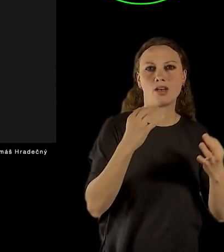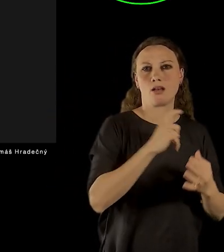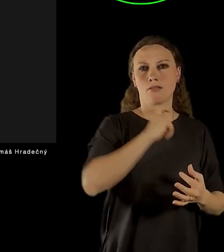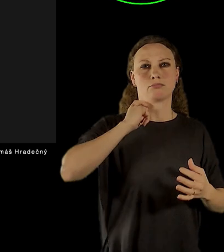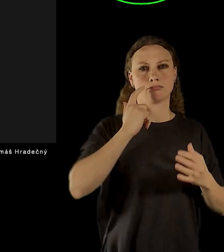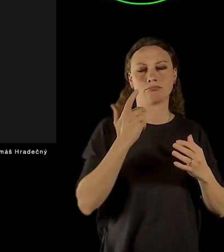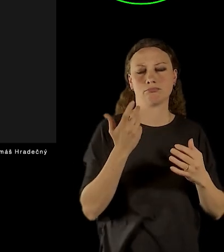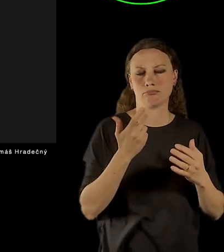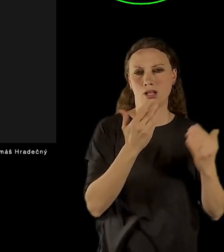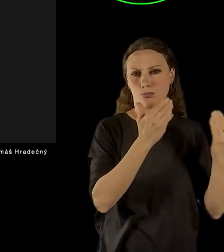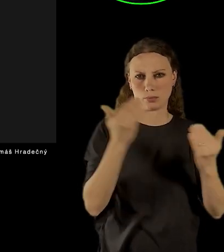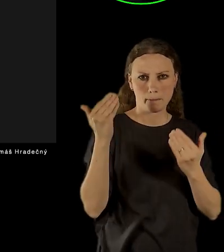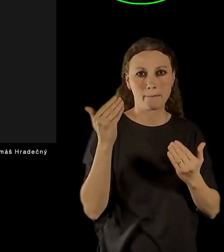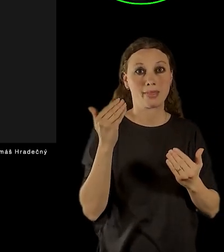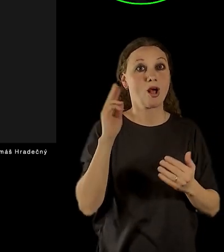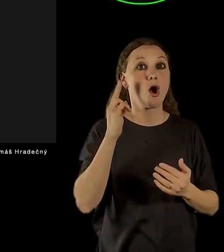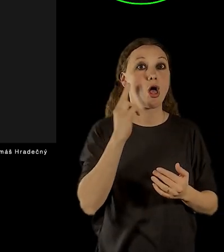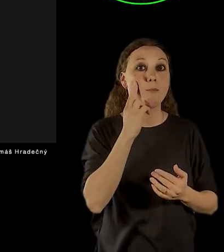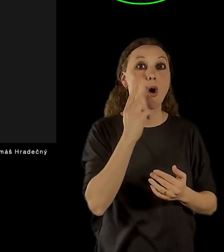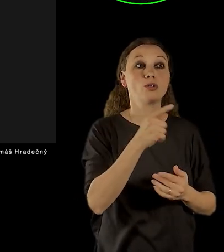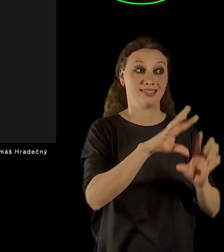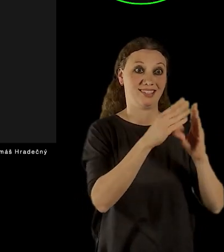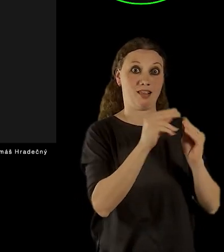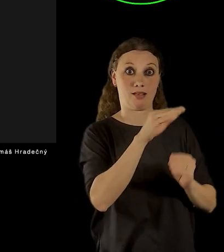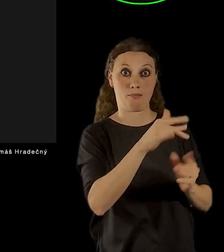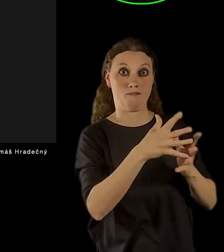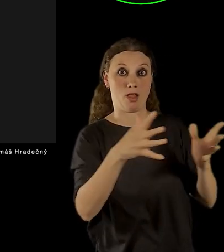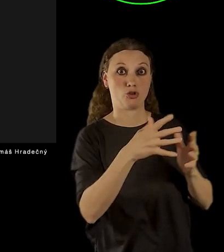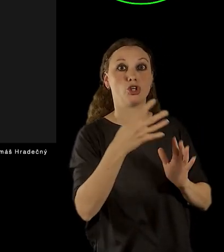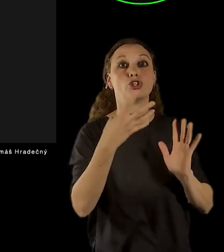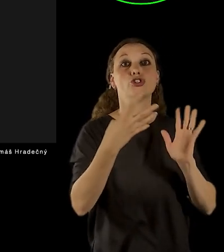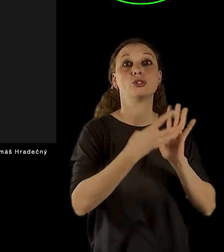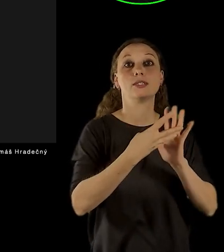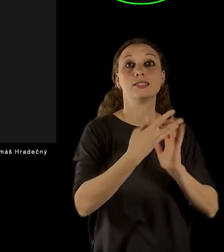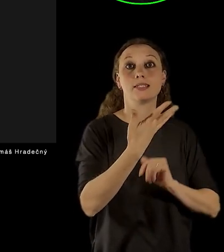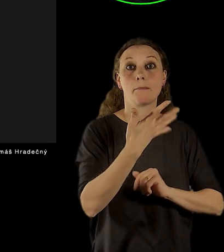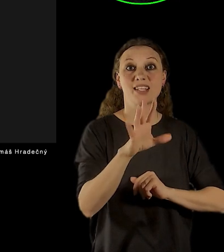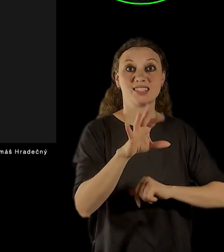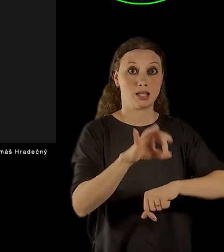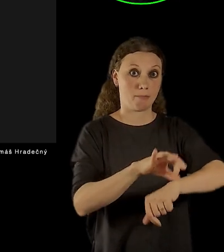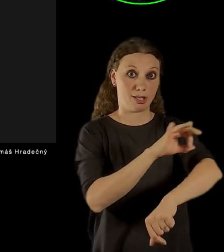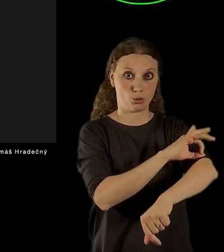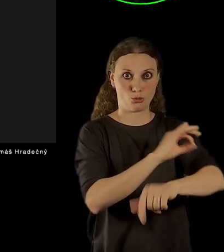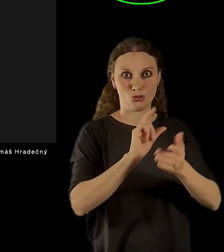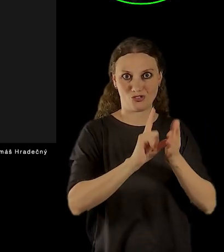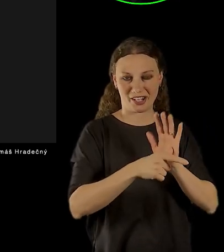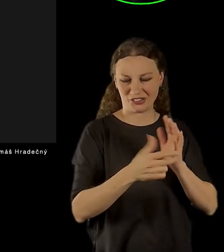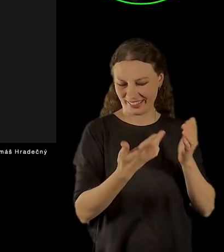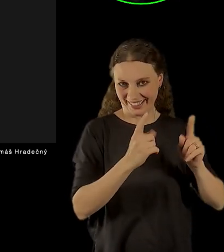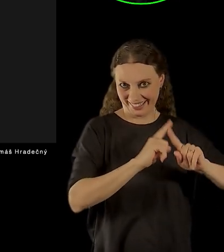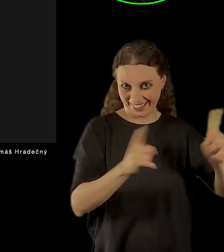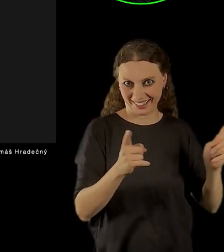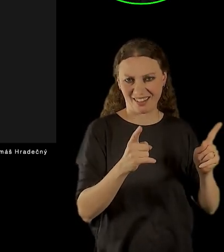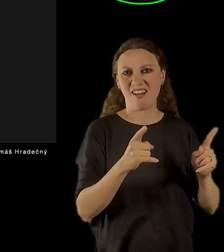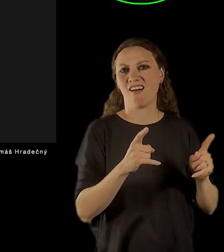4,5 tisících metrech čtverečních. To se tam ty exponáty